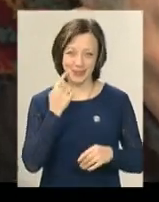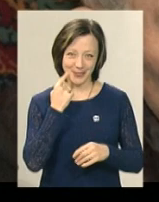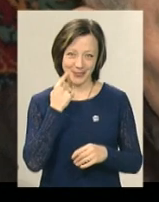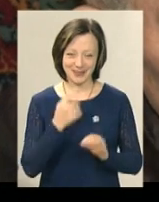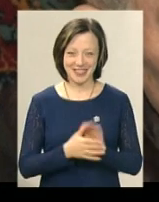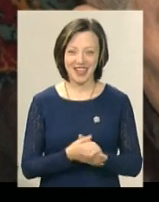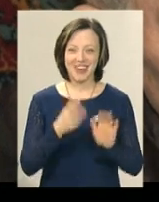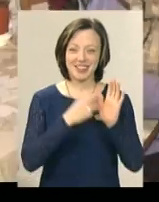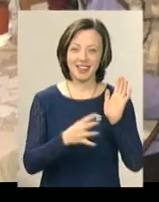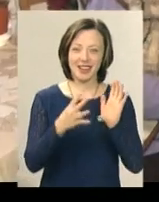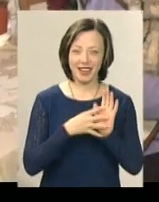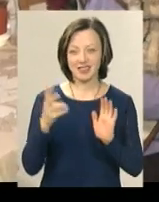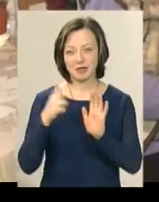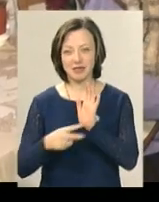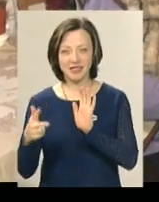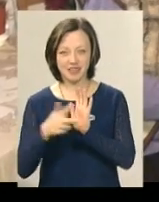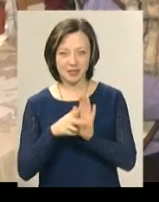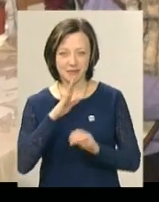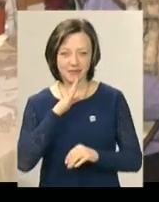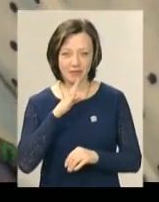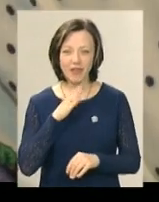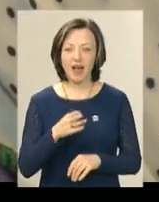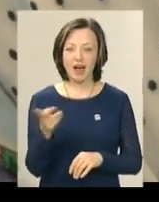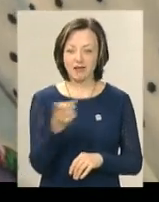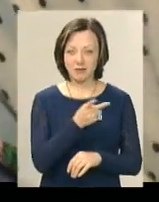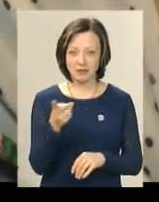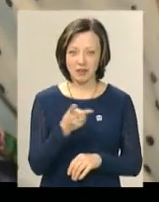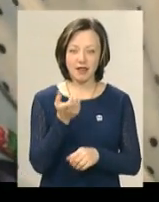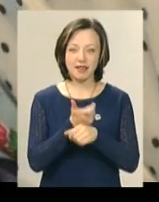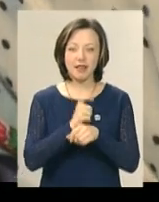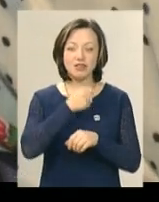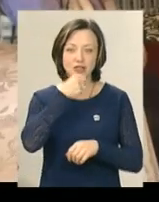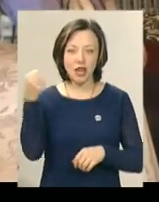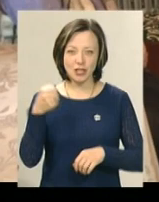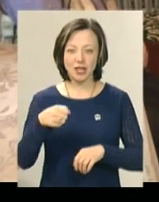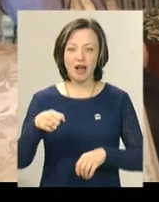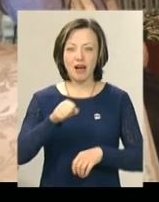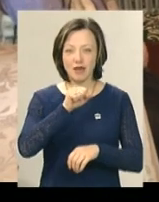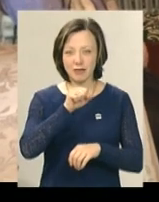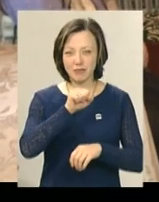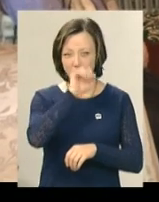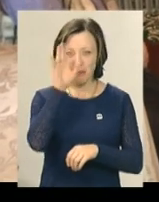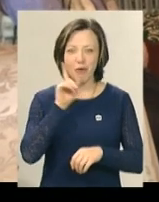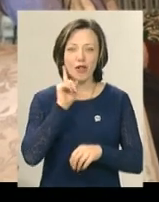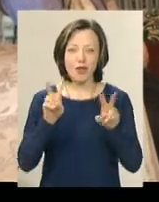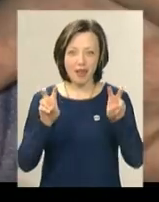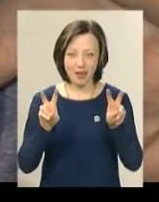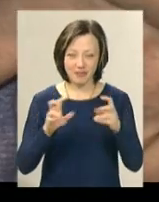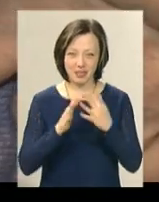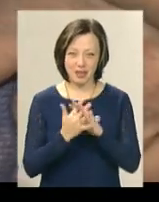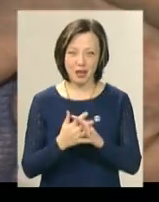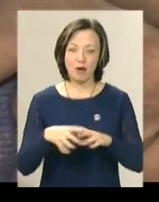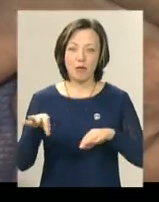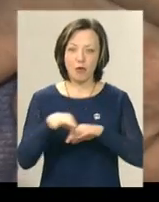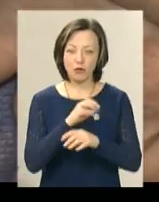89, їй 78. Дмитро Кирилович та Діна Дмитрівна – найстарші молодята у селі Климашівка Хмельницького району. Подружжям